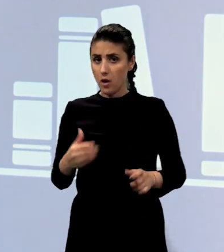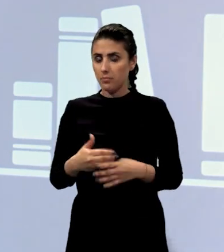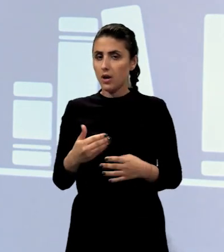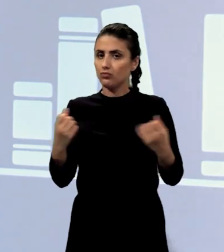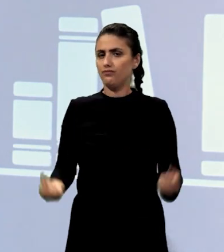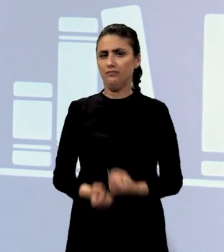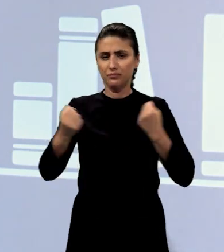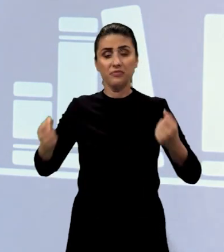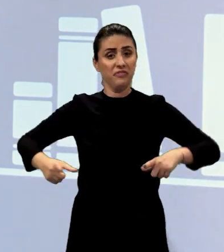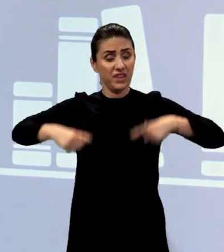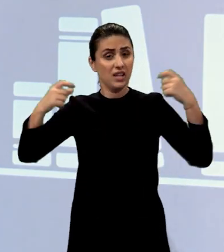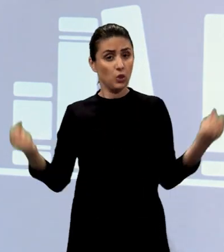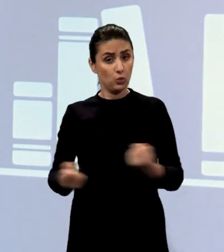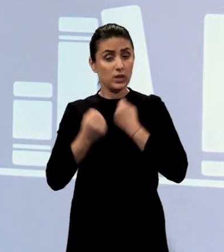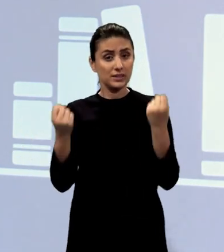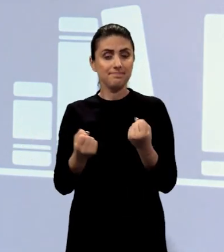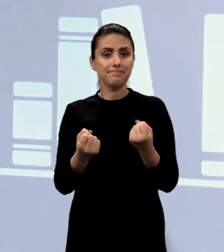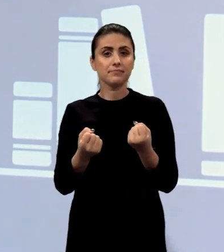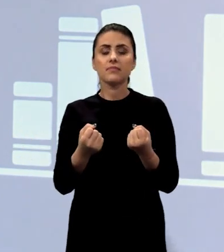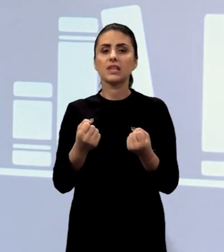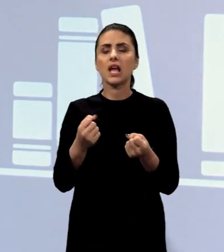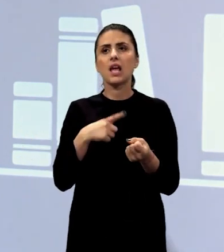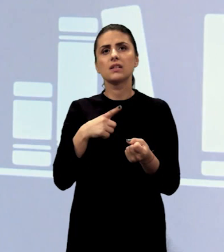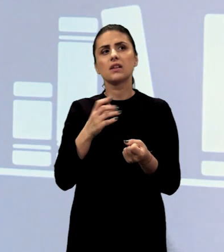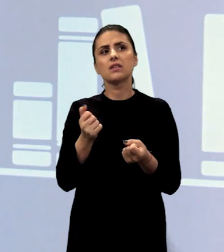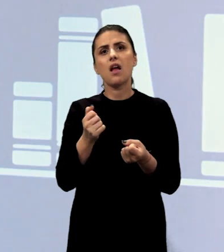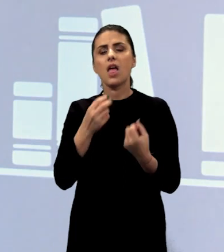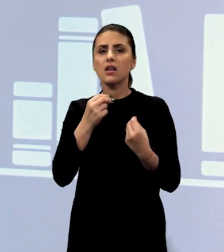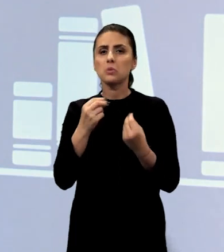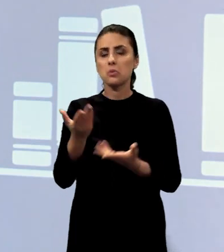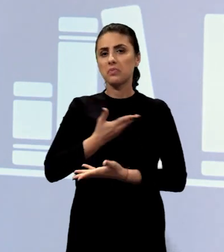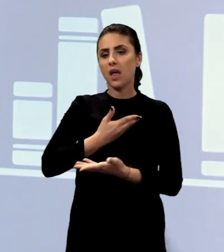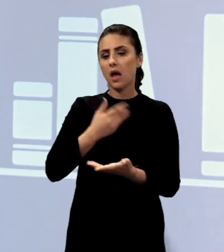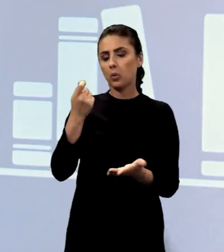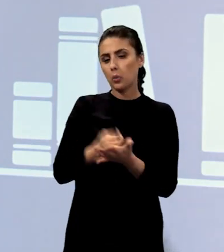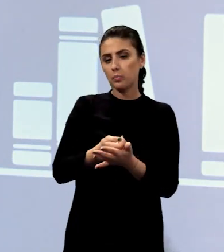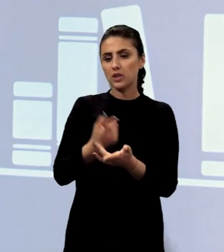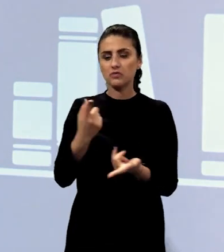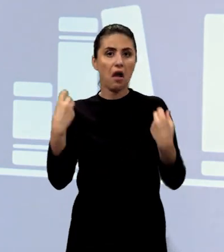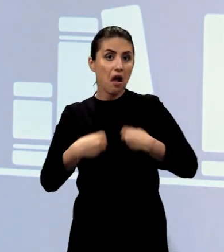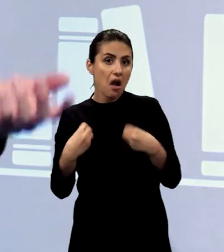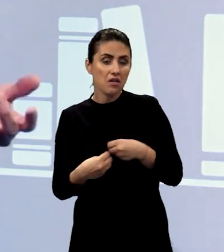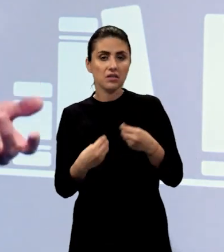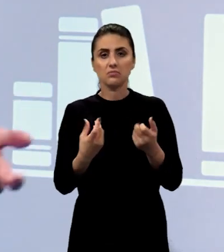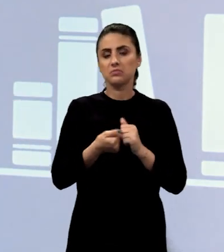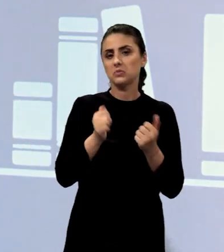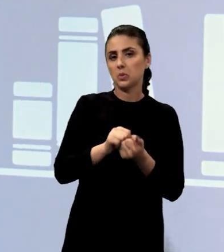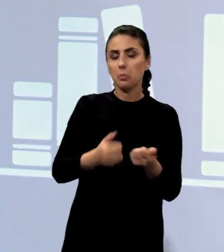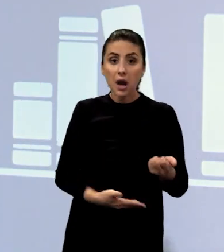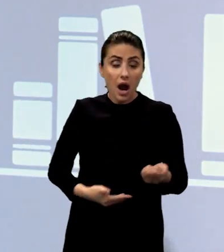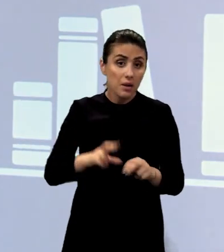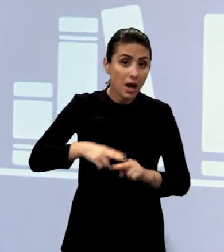permanentă în care își duc viața este să se recompenseze, prin satisfacerea unor plăceri, unele legitime,